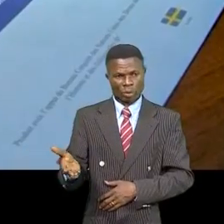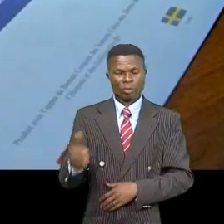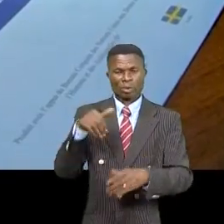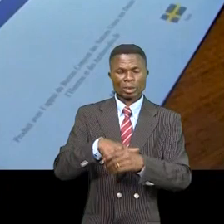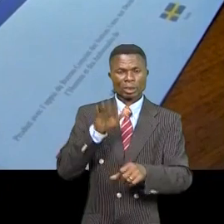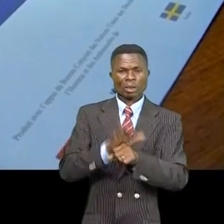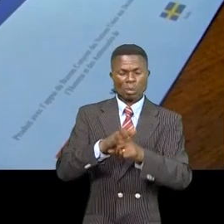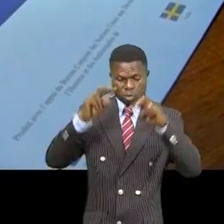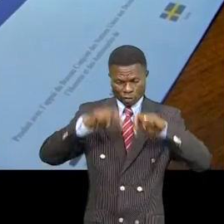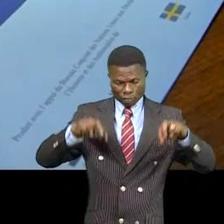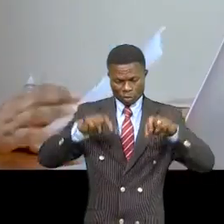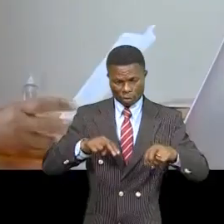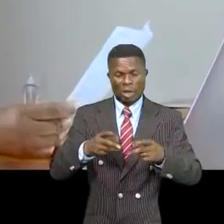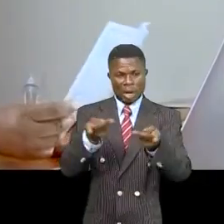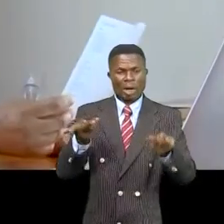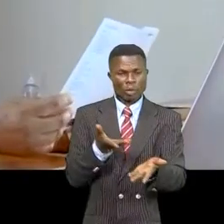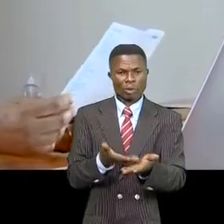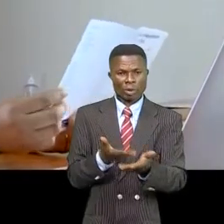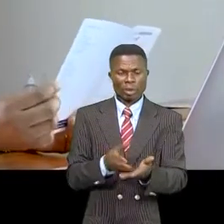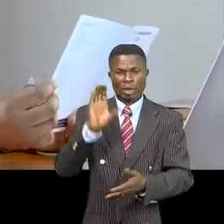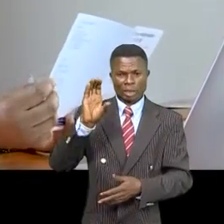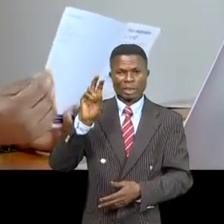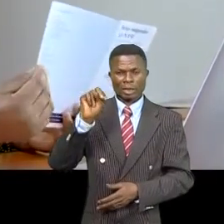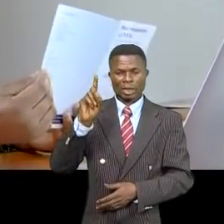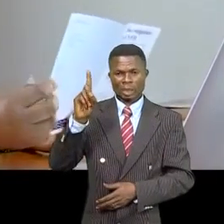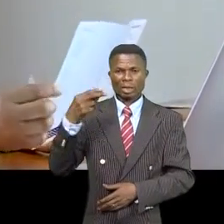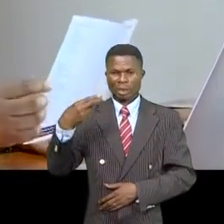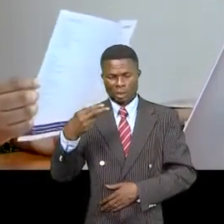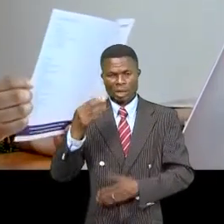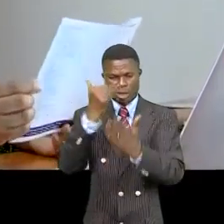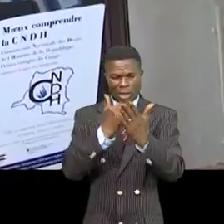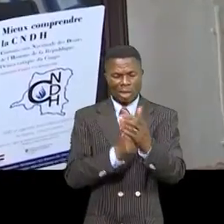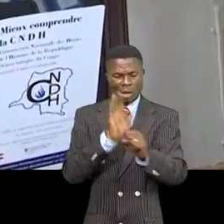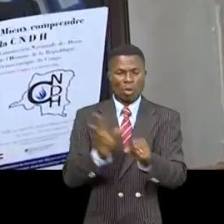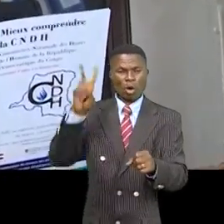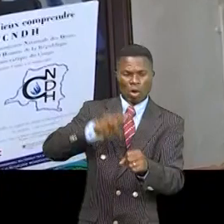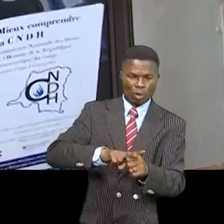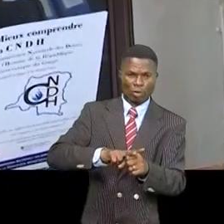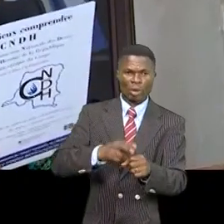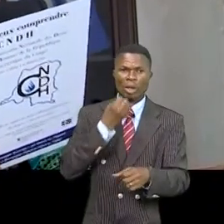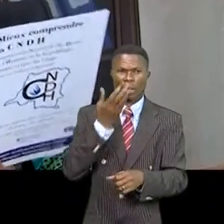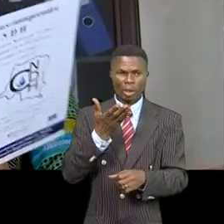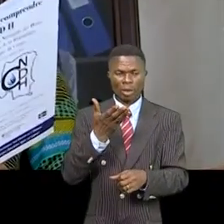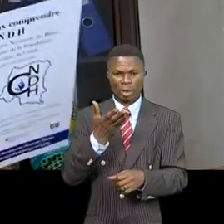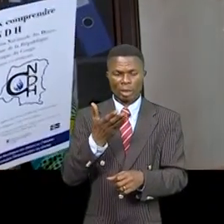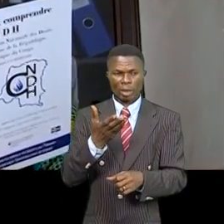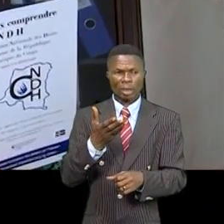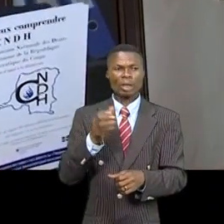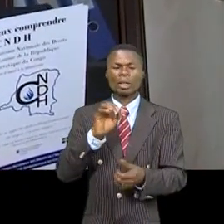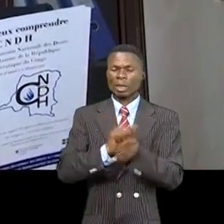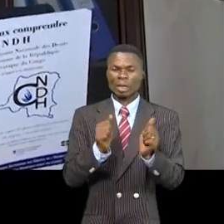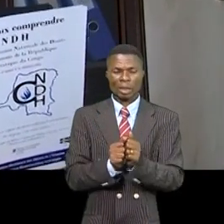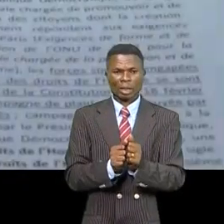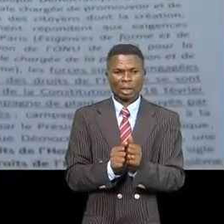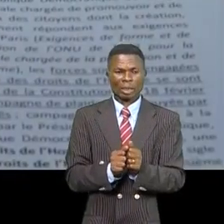plusieurs enquêtes menées sur le terrain, la CNDH enregistre des actes de violence sur les femmes, bien que ne se trouvant pas dans son